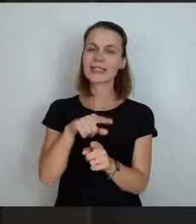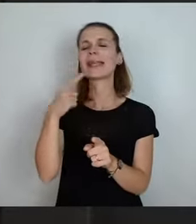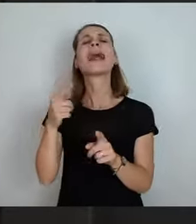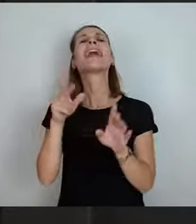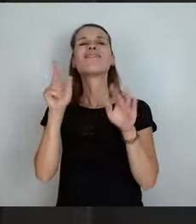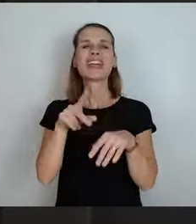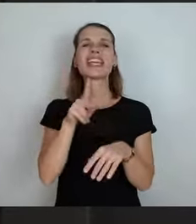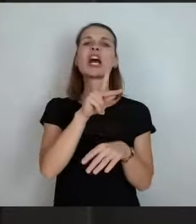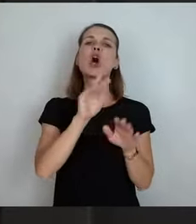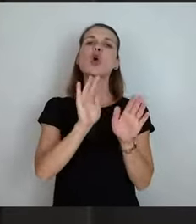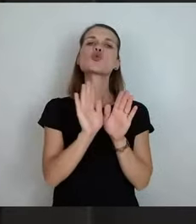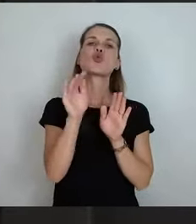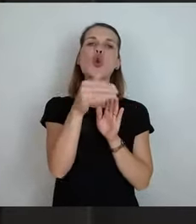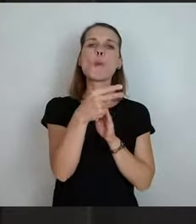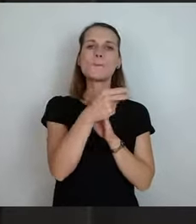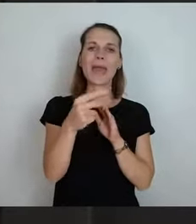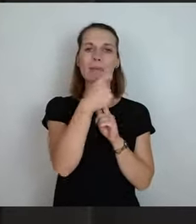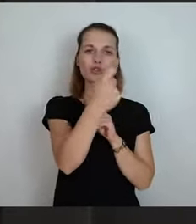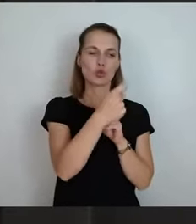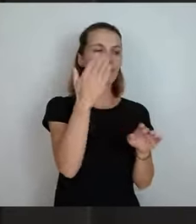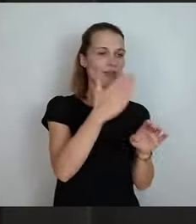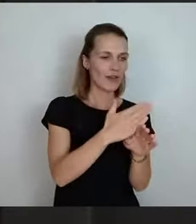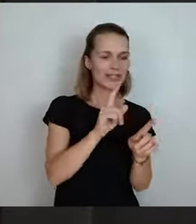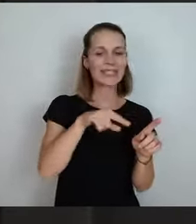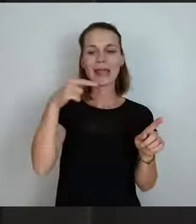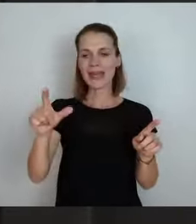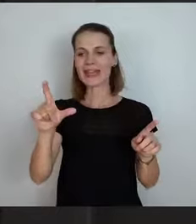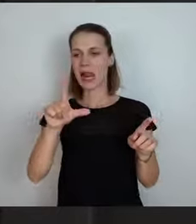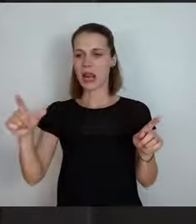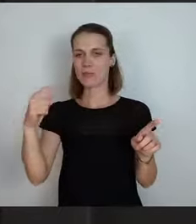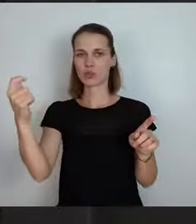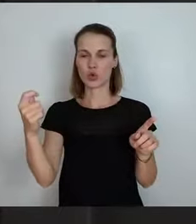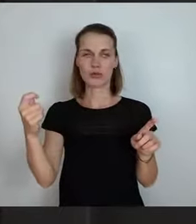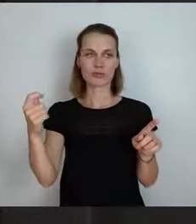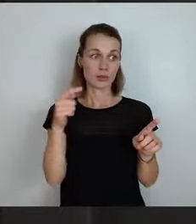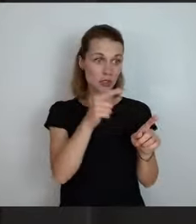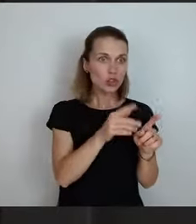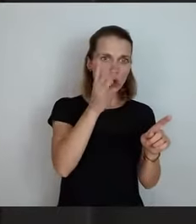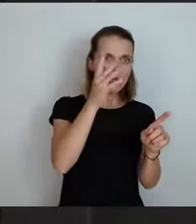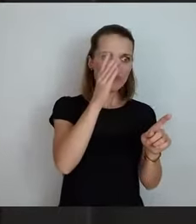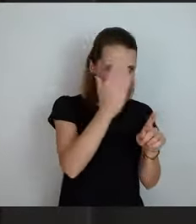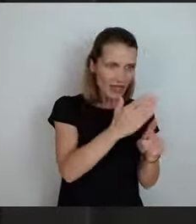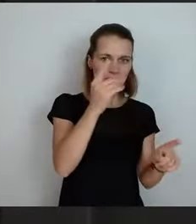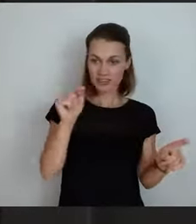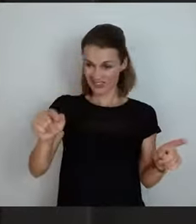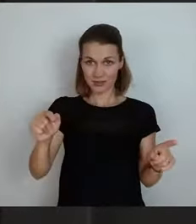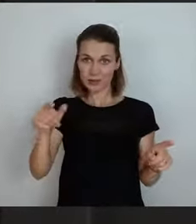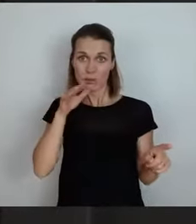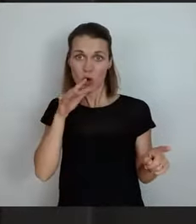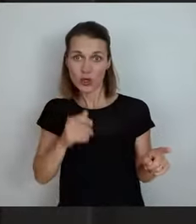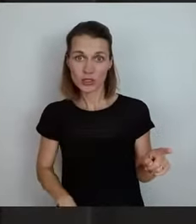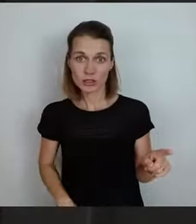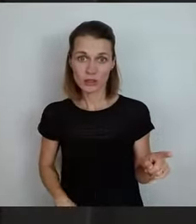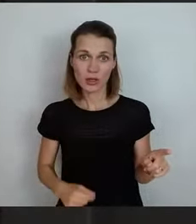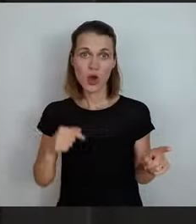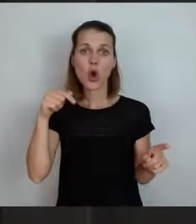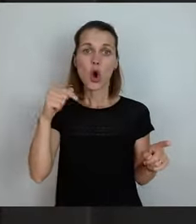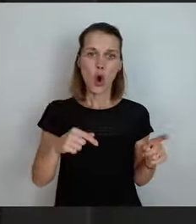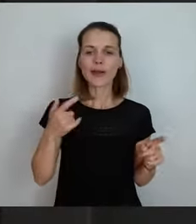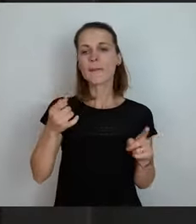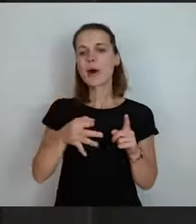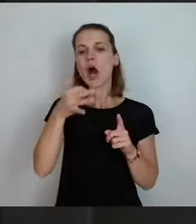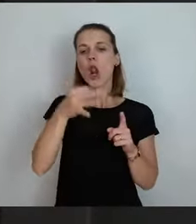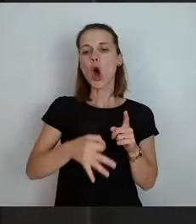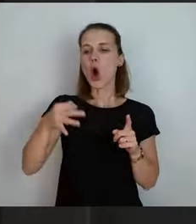Lüppersdorf dran, Krumhermersdorf ist mittlerweile zweimal fertig, Lüppersdorf ist immer noch nicht dran, heute sind immer ein Löcher geflickt worden,